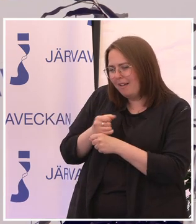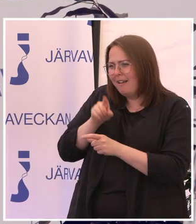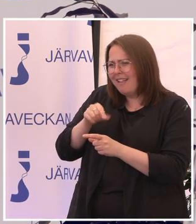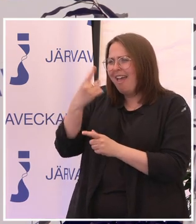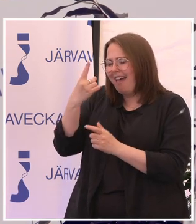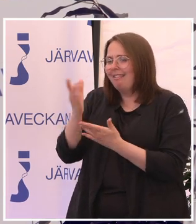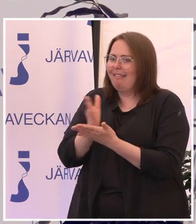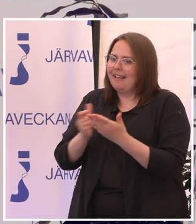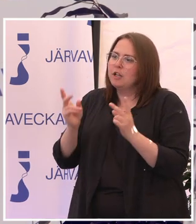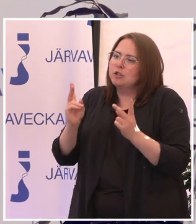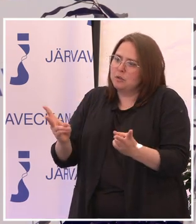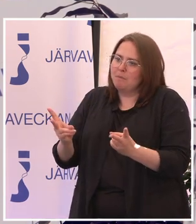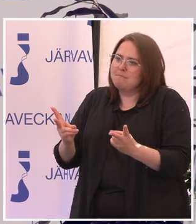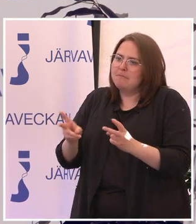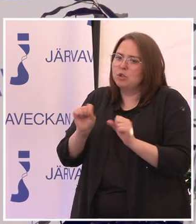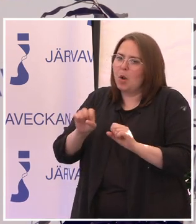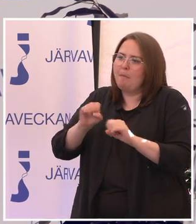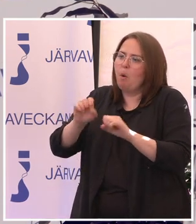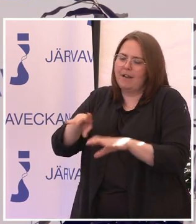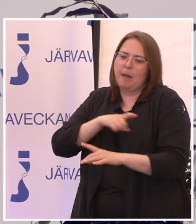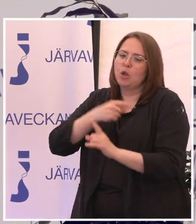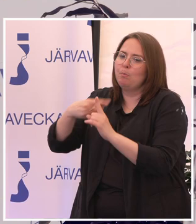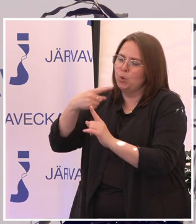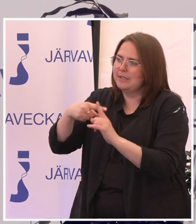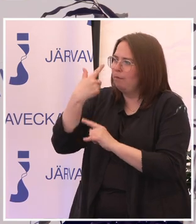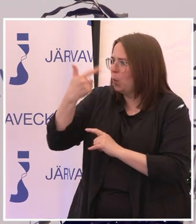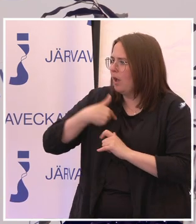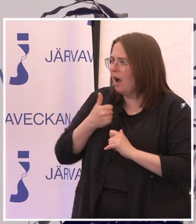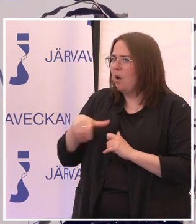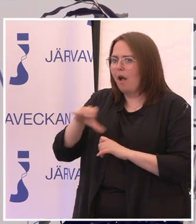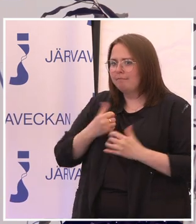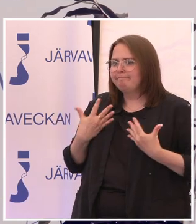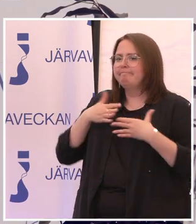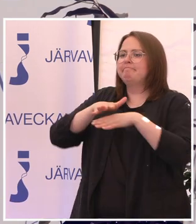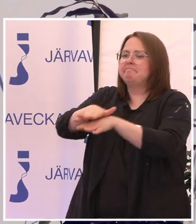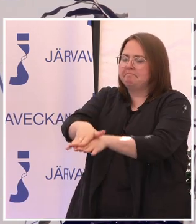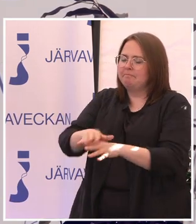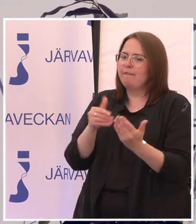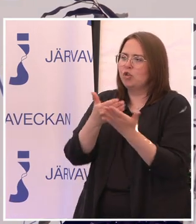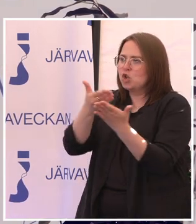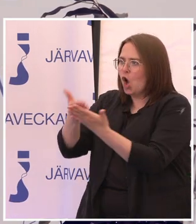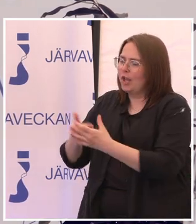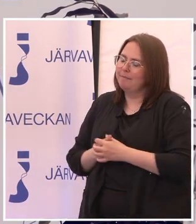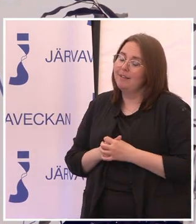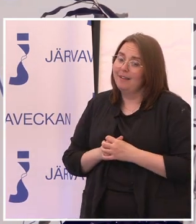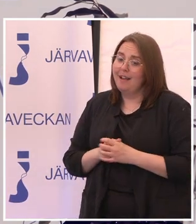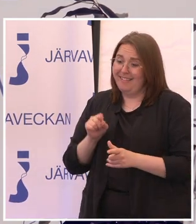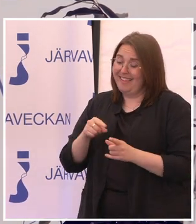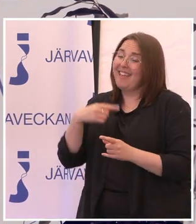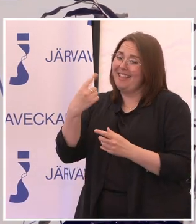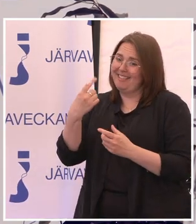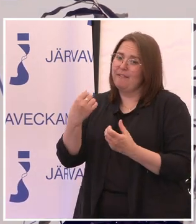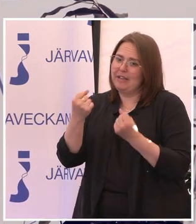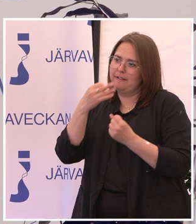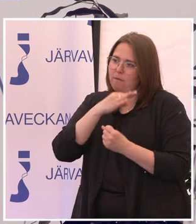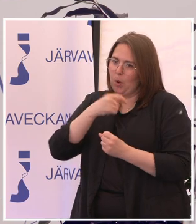som skulle ge en massa effekter som går in i de här förslagen. Så det är en sån sak vi skulle kunna jobba med att